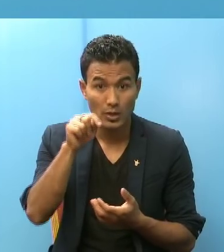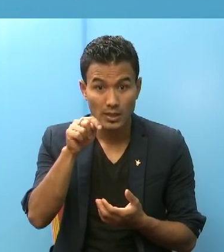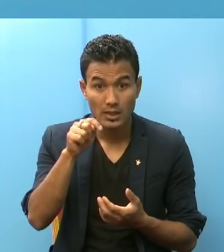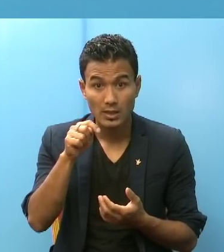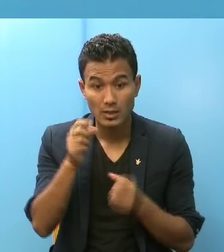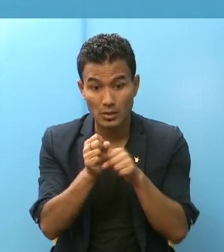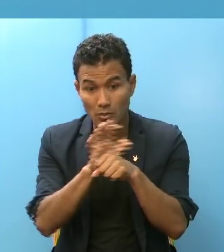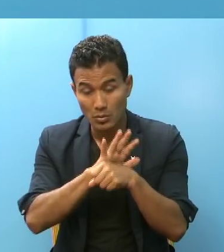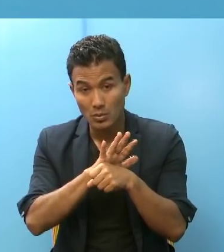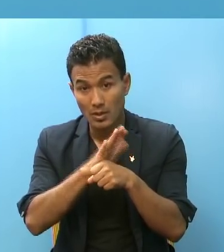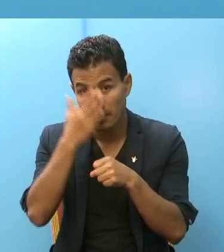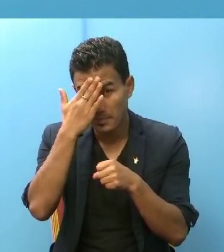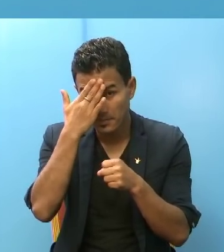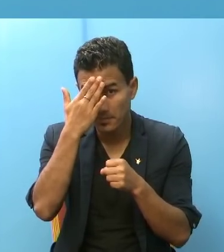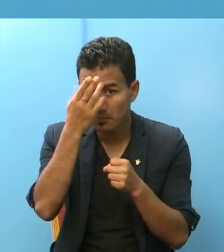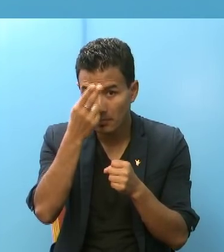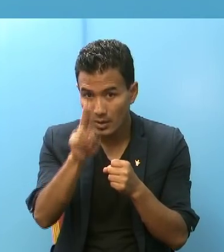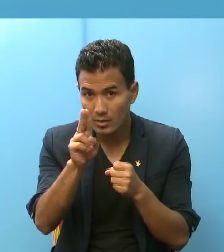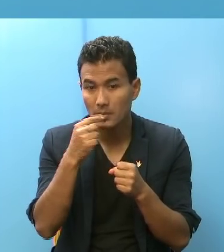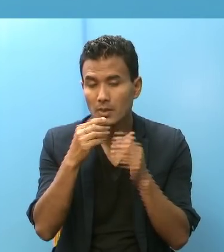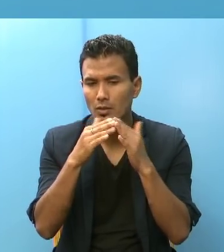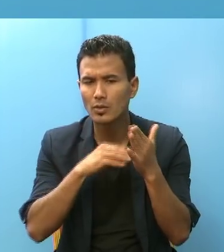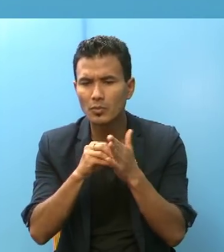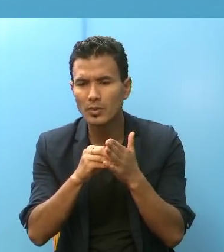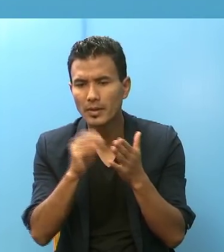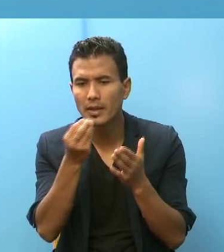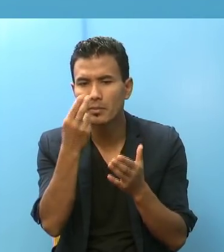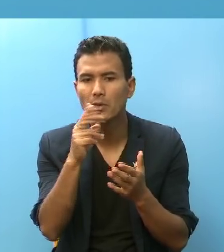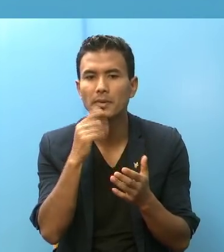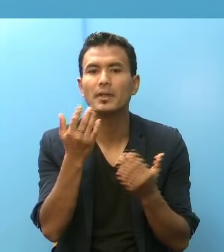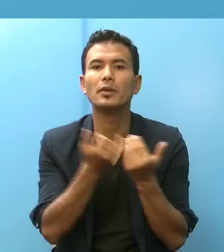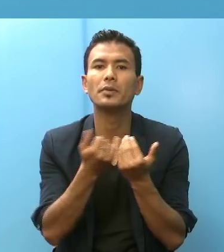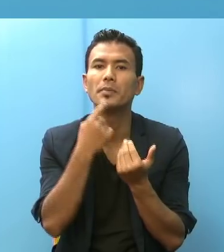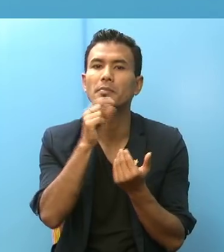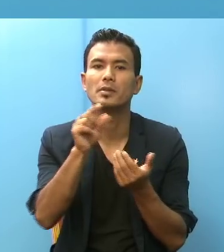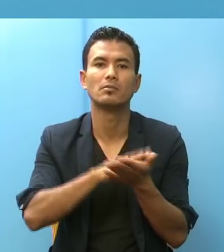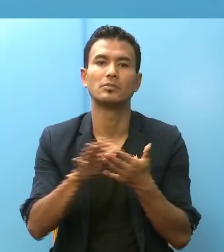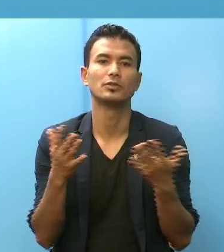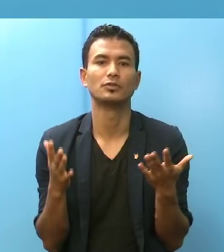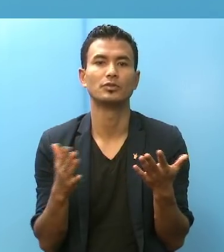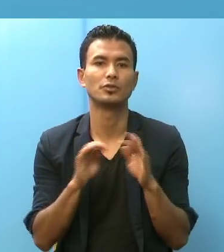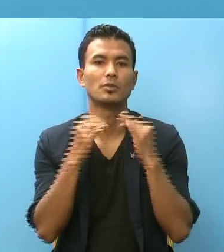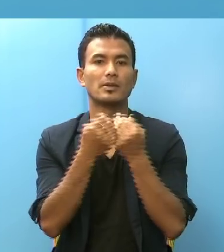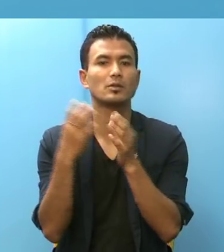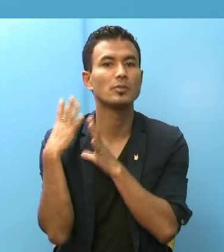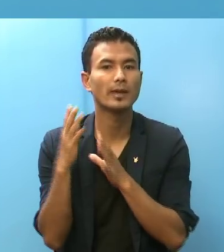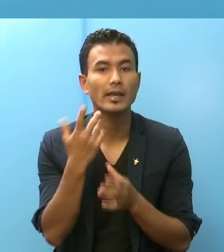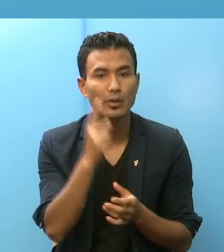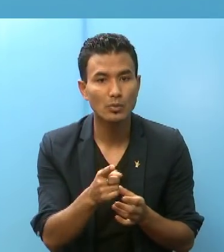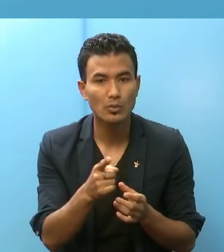बननने परीवार में परिवार में के भाय बने किये गरने कुरा खिळा घ्लियर संमाज को रोल की हो